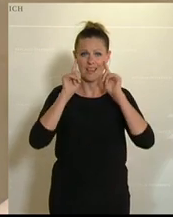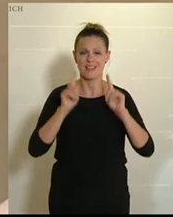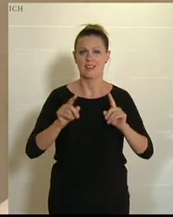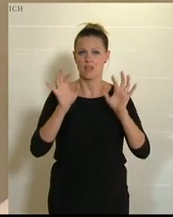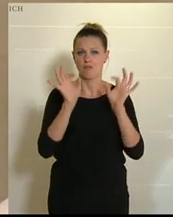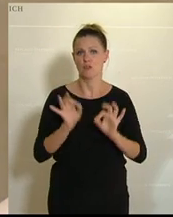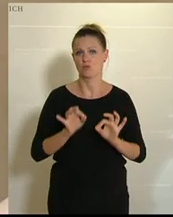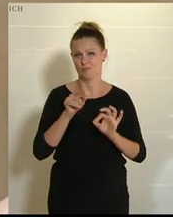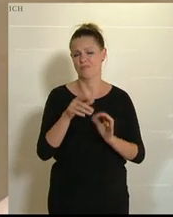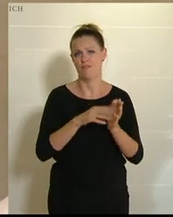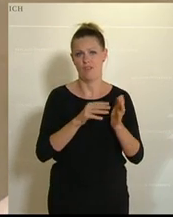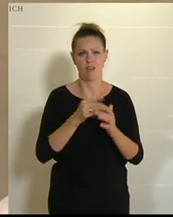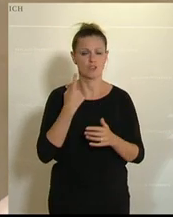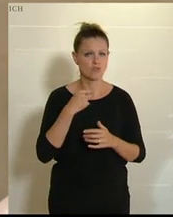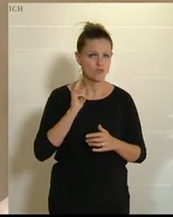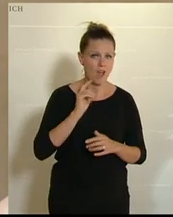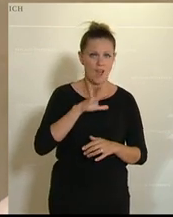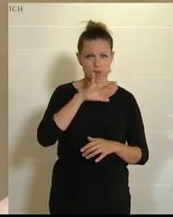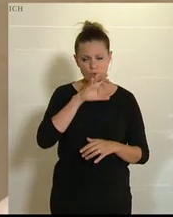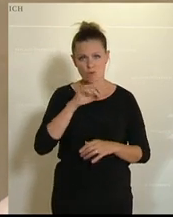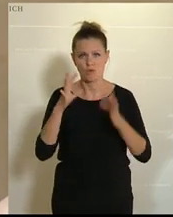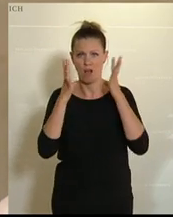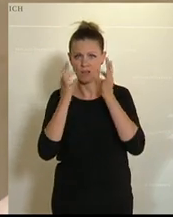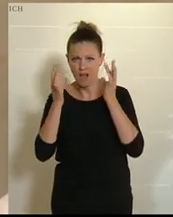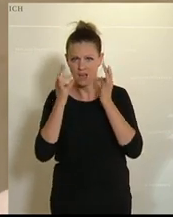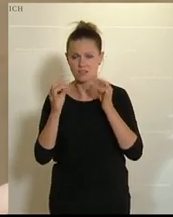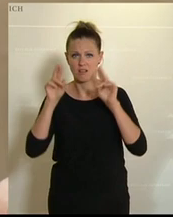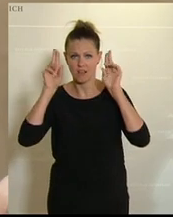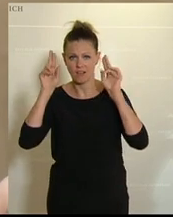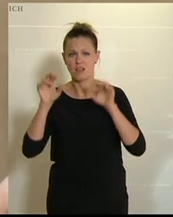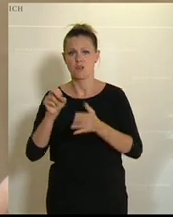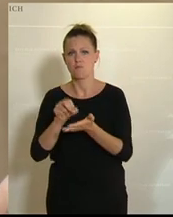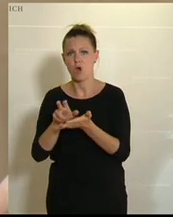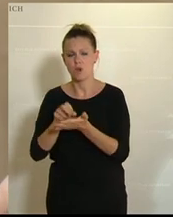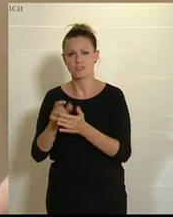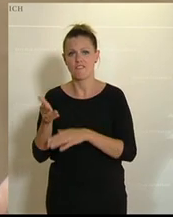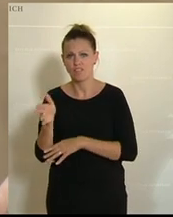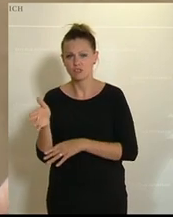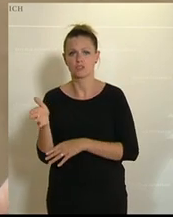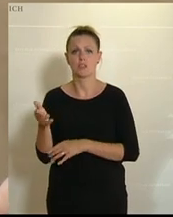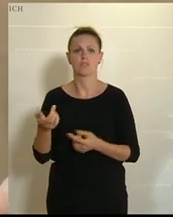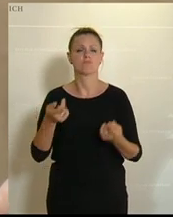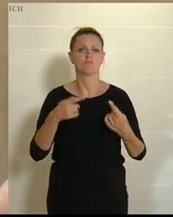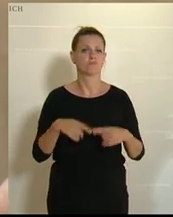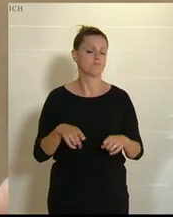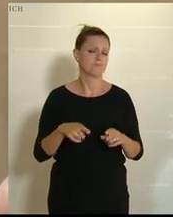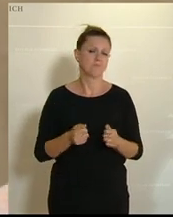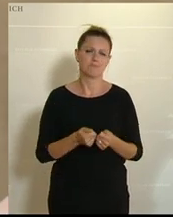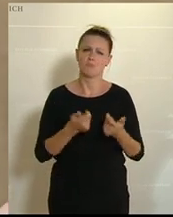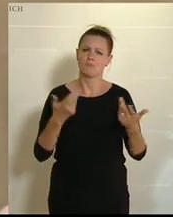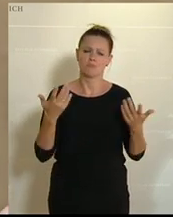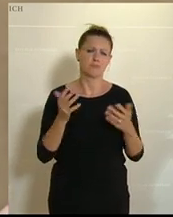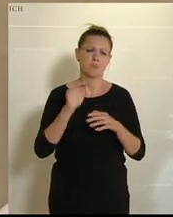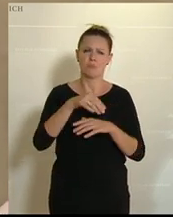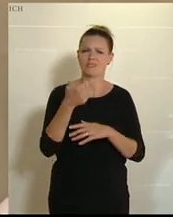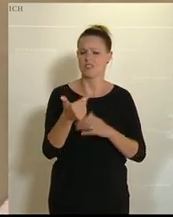verwendet. Schweine, Hunde, Katzen, Kaninchen, Mäuse, Fische. An über 20